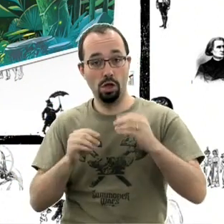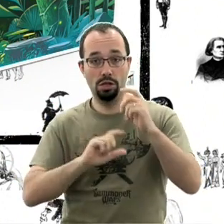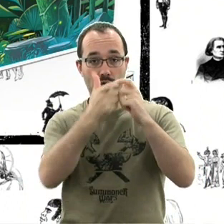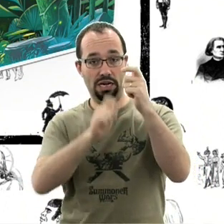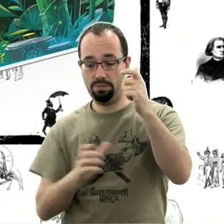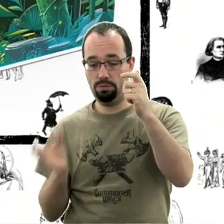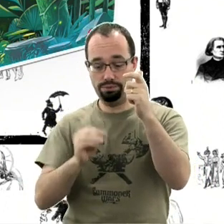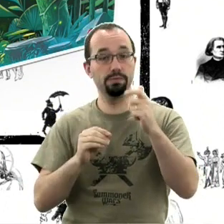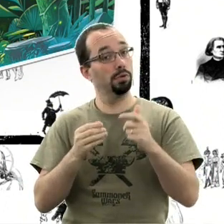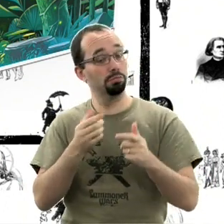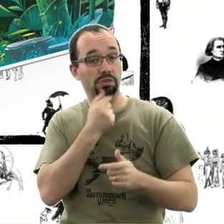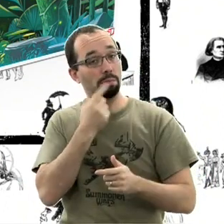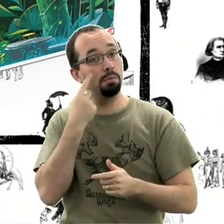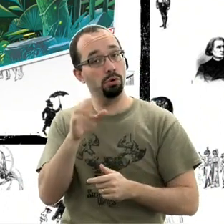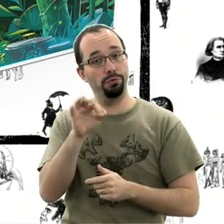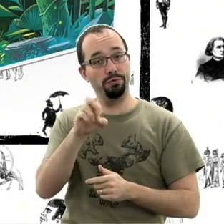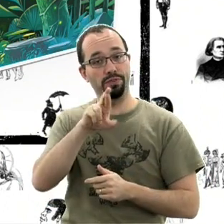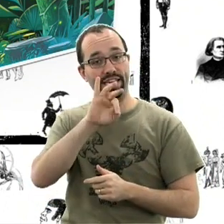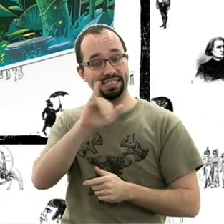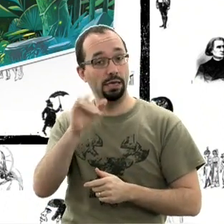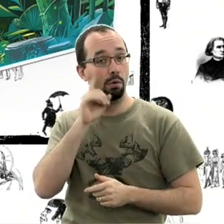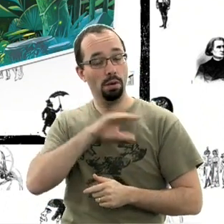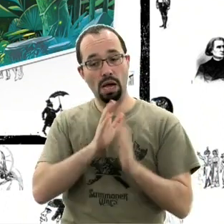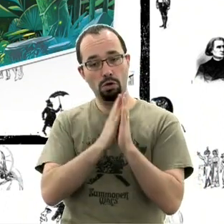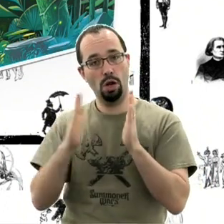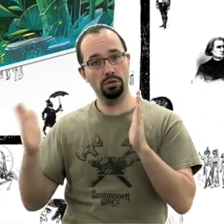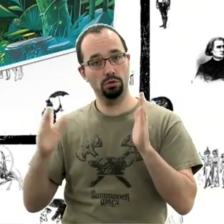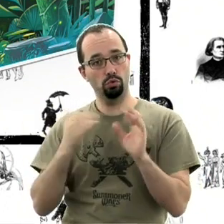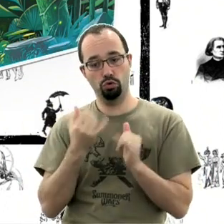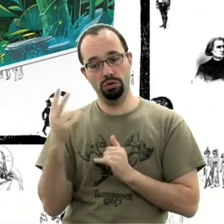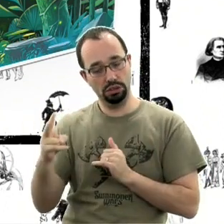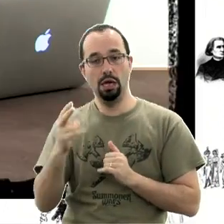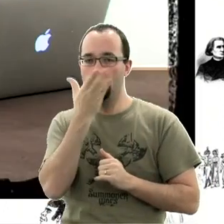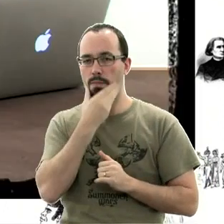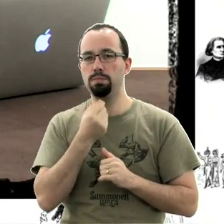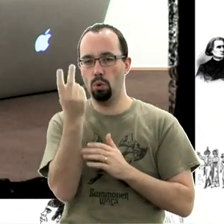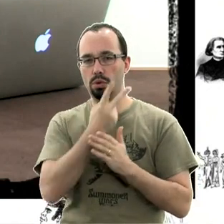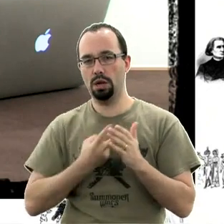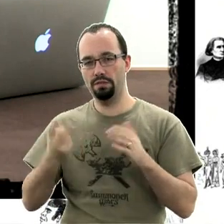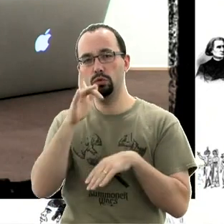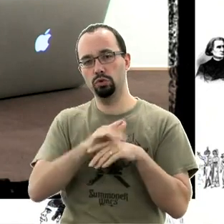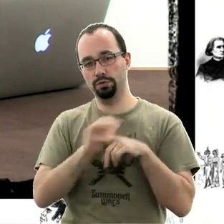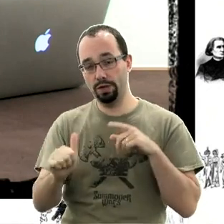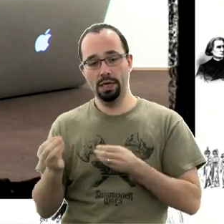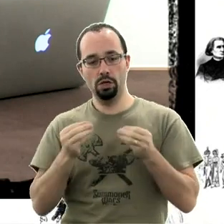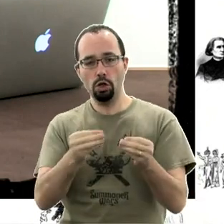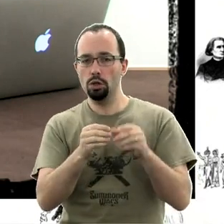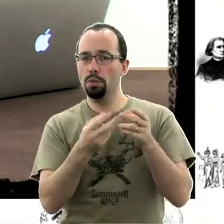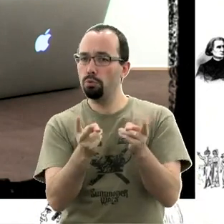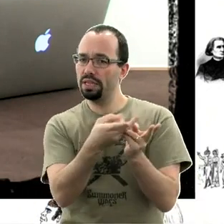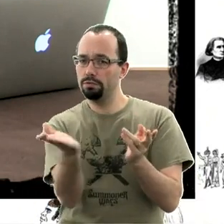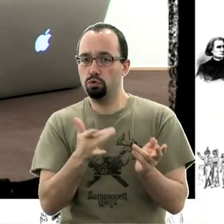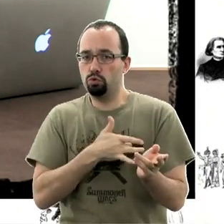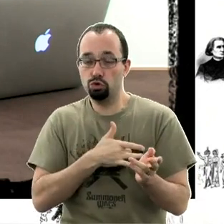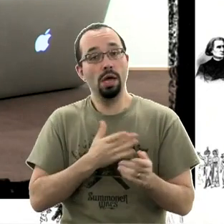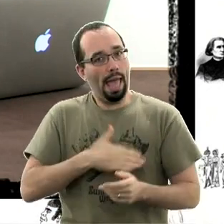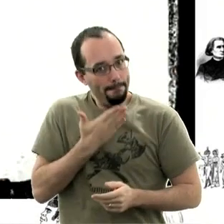qui a décidé de faire une gamme, ma foi, fort jolie, avec de forts beaux graphismes. Ça aussi, ça marche, ça touche le public. Vous aimez quand un